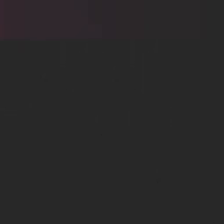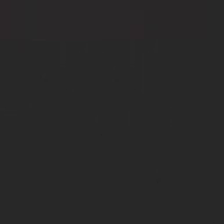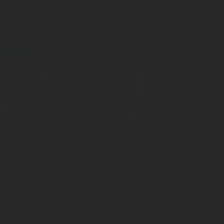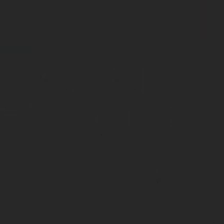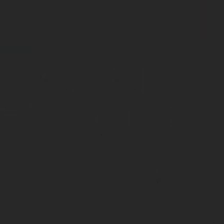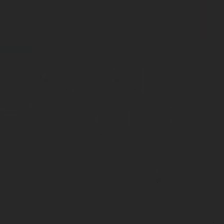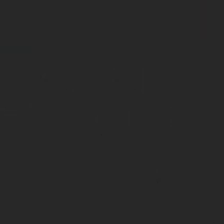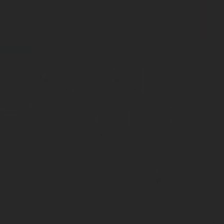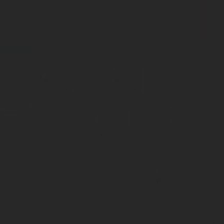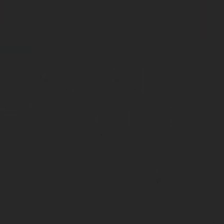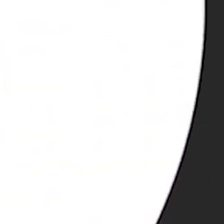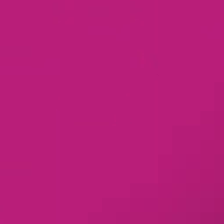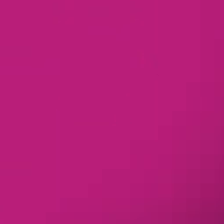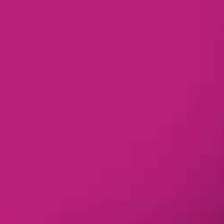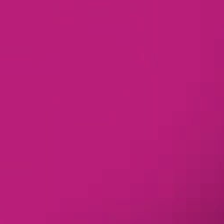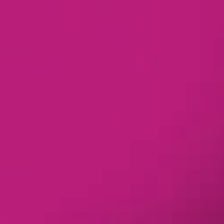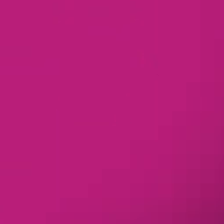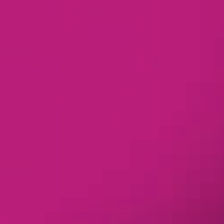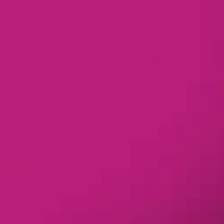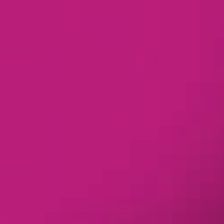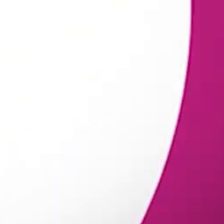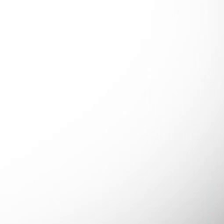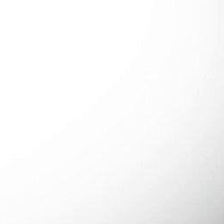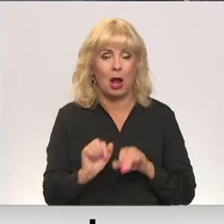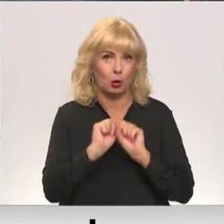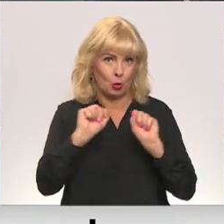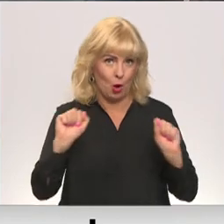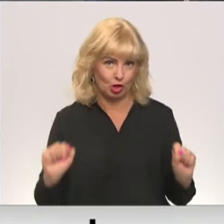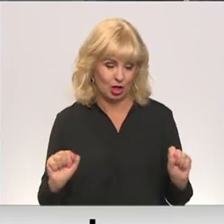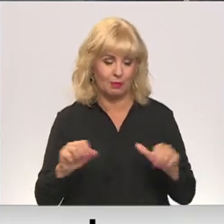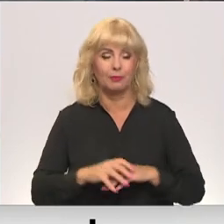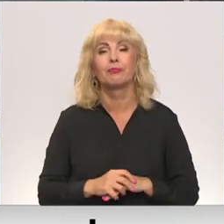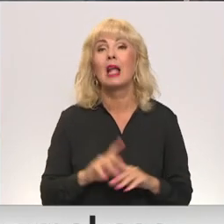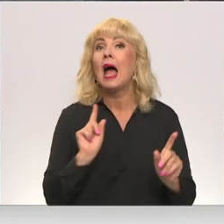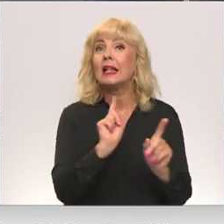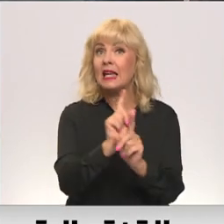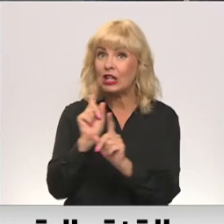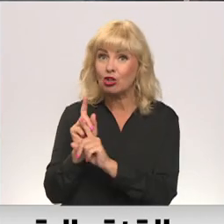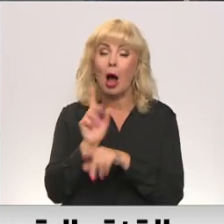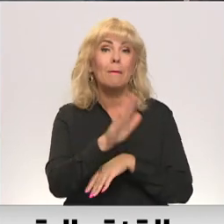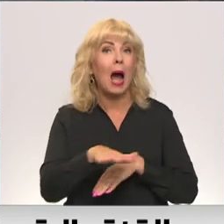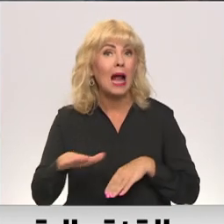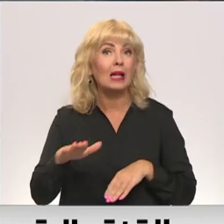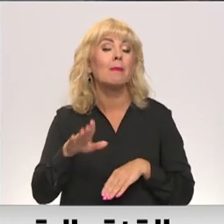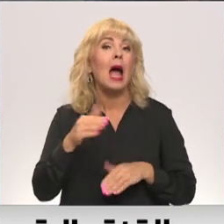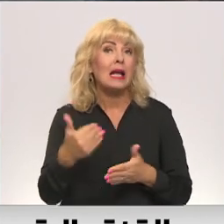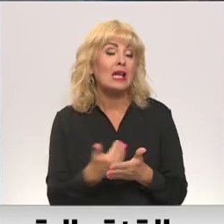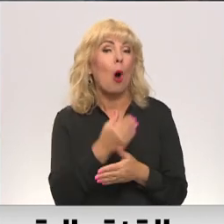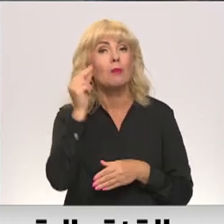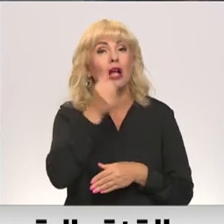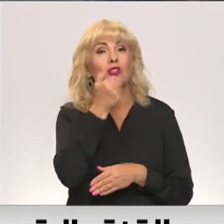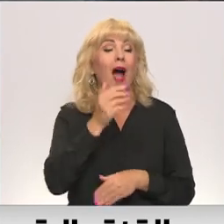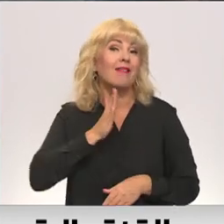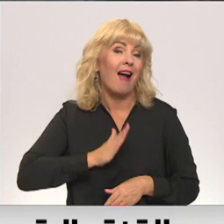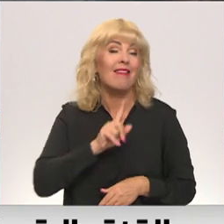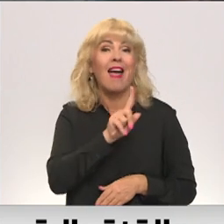Re! Viss ēters ir te! Tikšanos ar bērniem jaunajā mācību gadā gaida ne